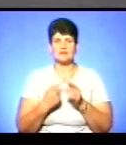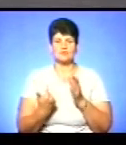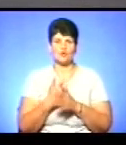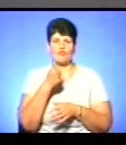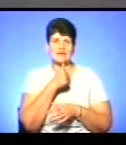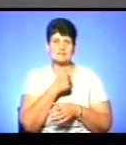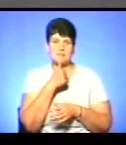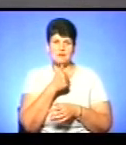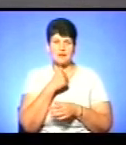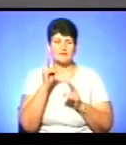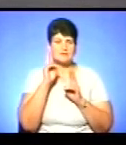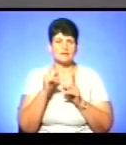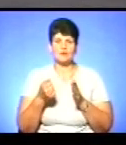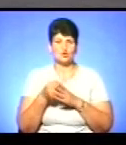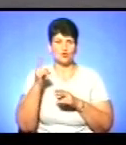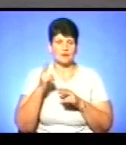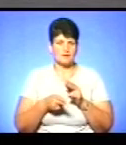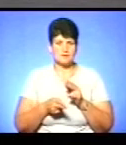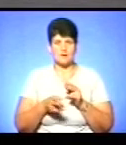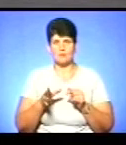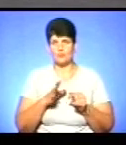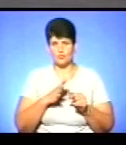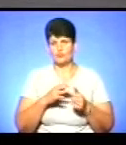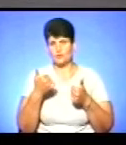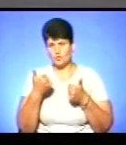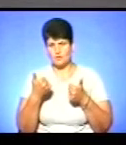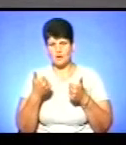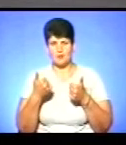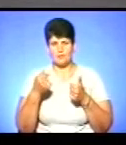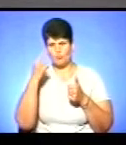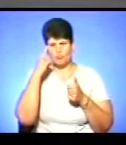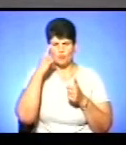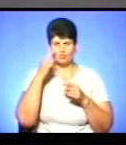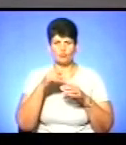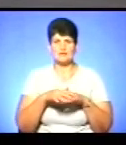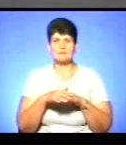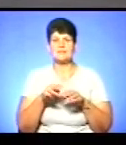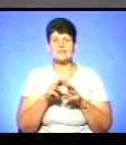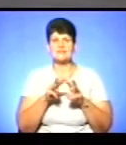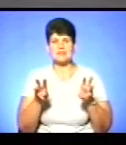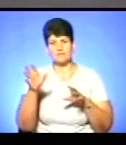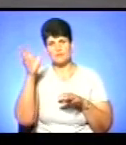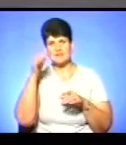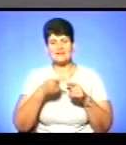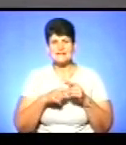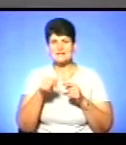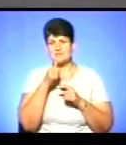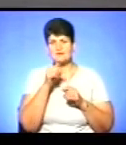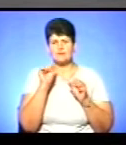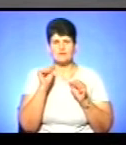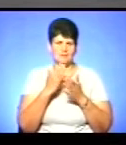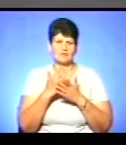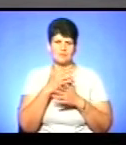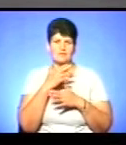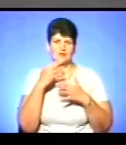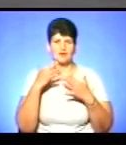який, я не знаю, що до кінця він був добре продуманий Міністерством освіти. Таких експериментів можна нарахувати багато, експерименти,